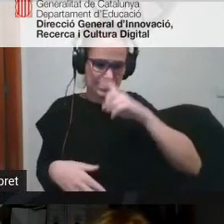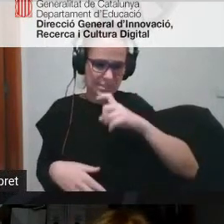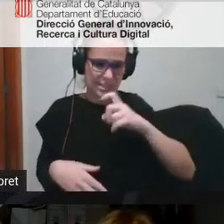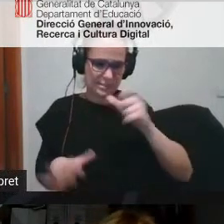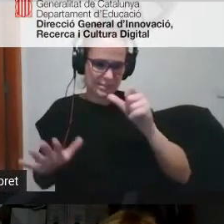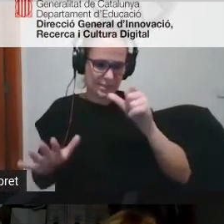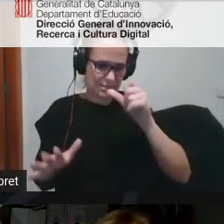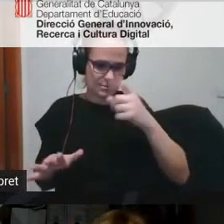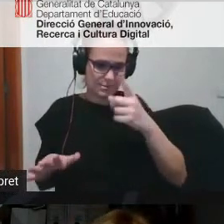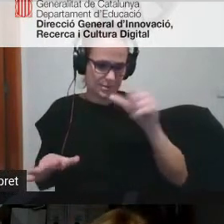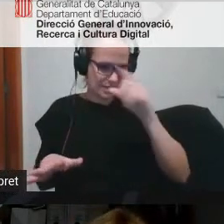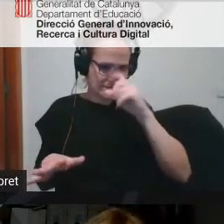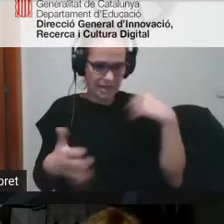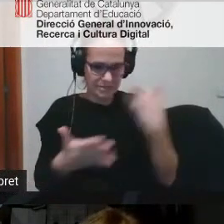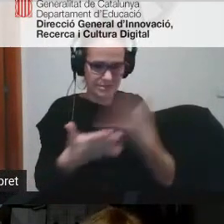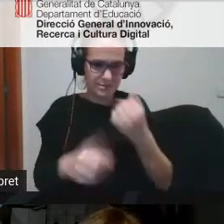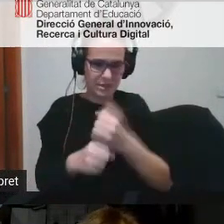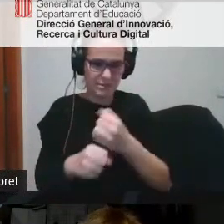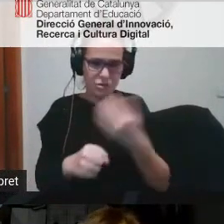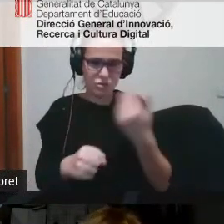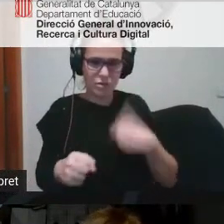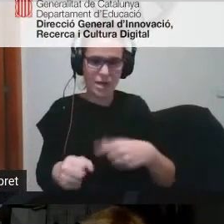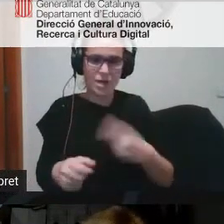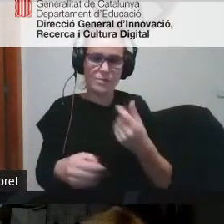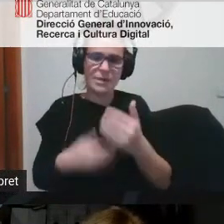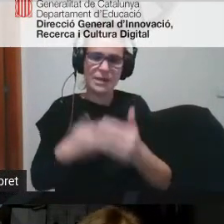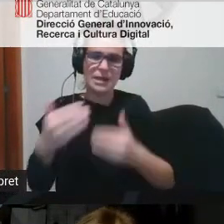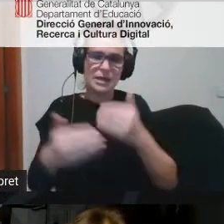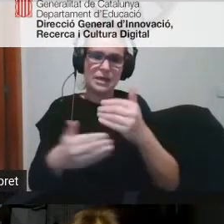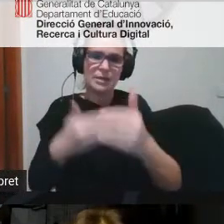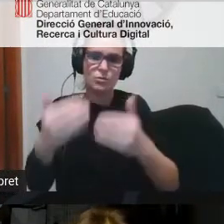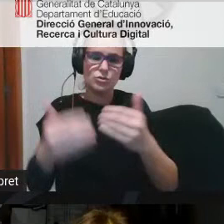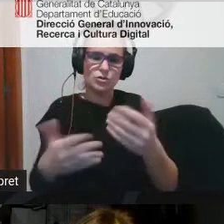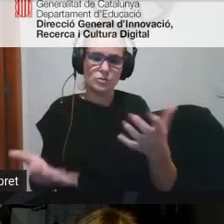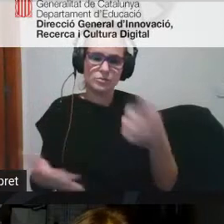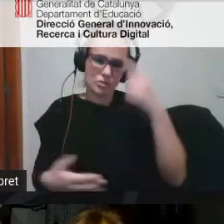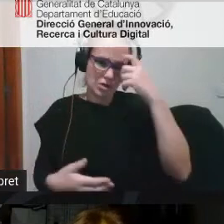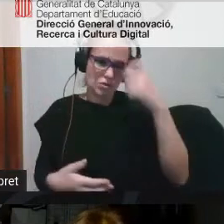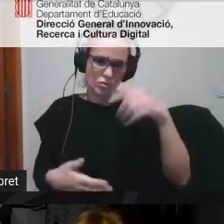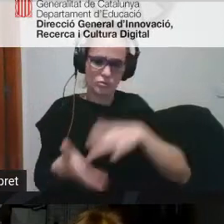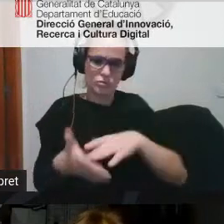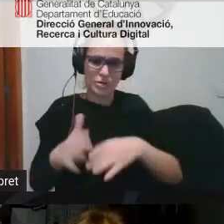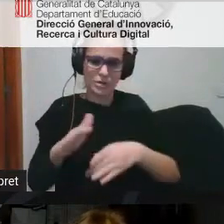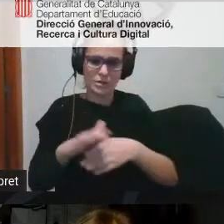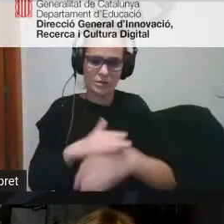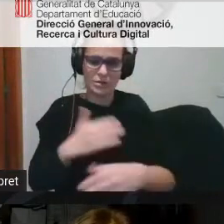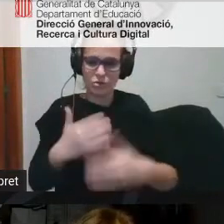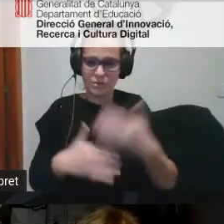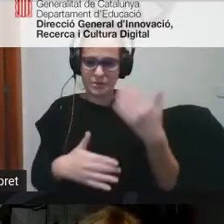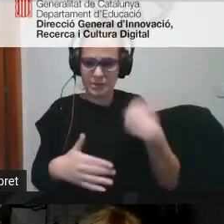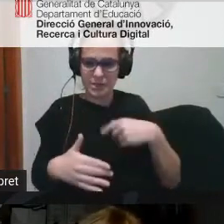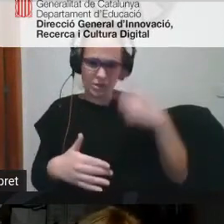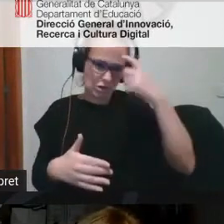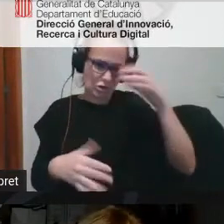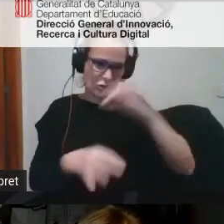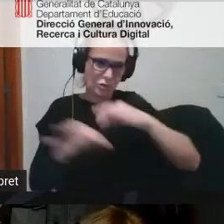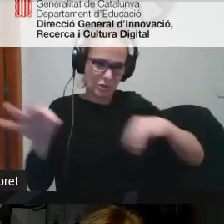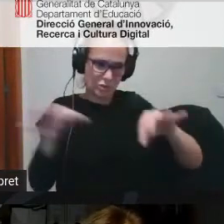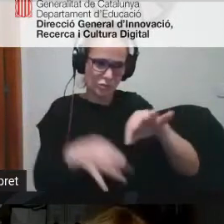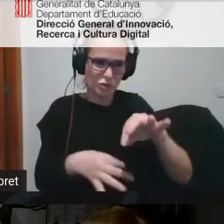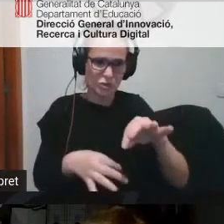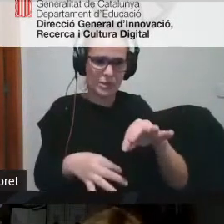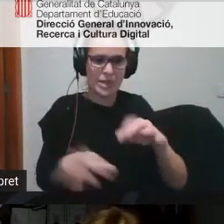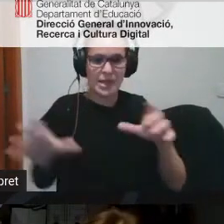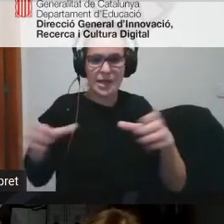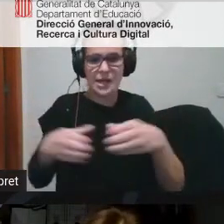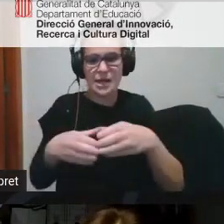i una mica l'evolució recordo que quan vaig entrar era substituta i la comissió TAC érem tres